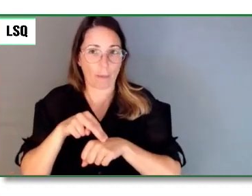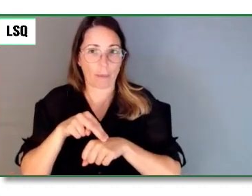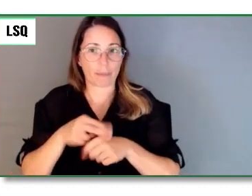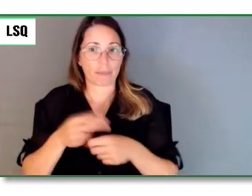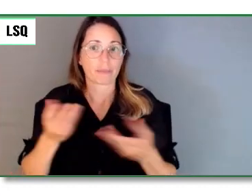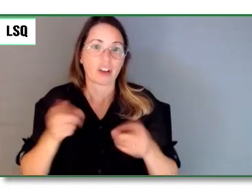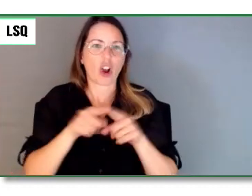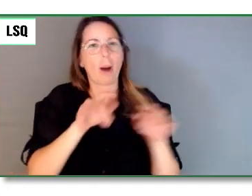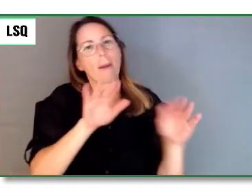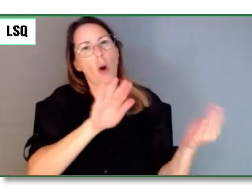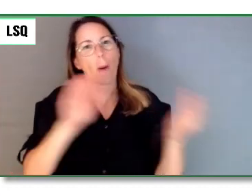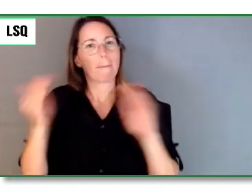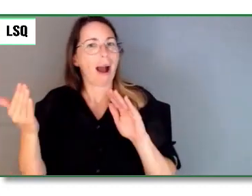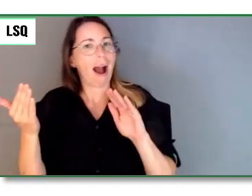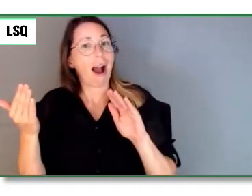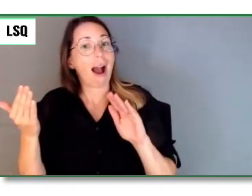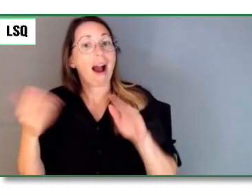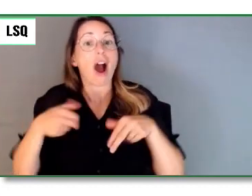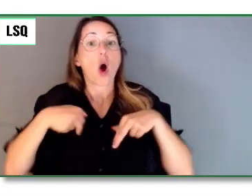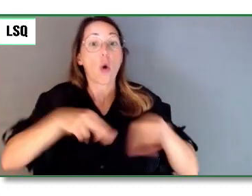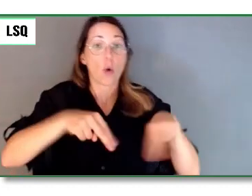finalement, avec la paresse.